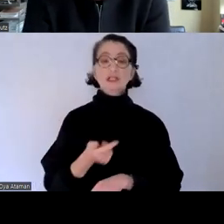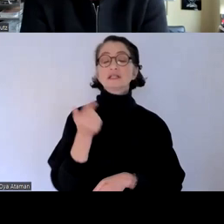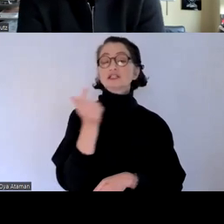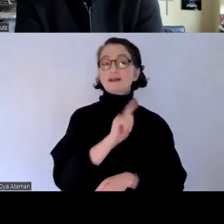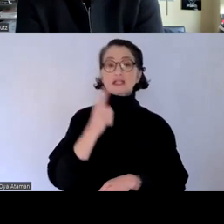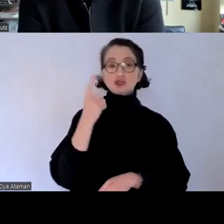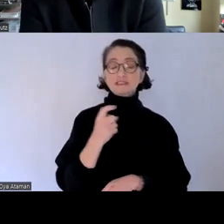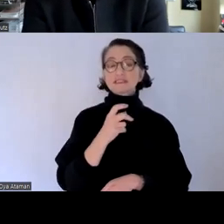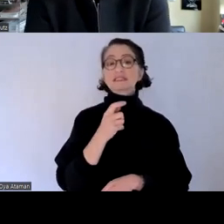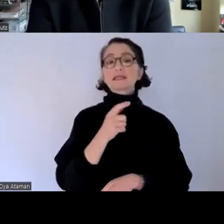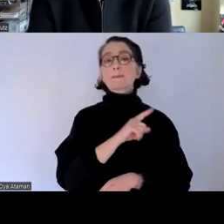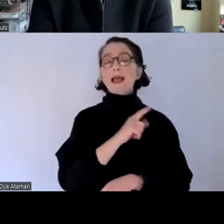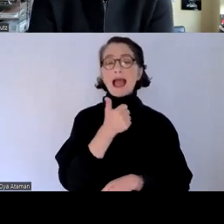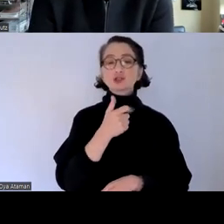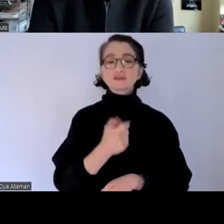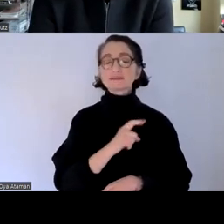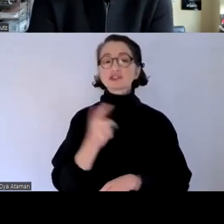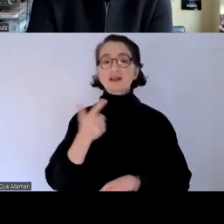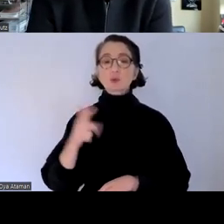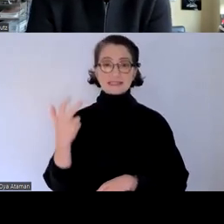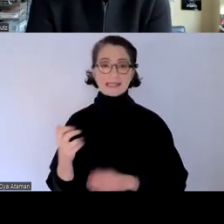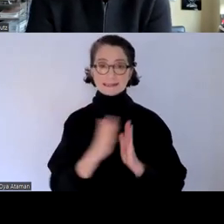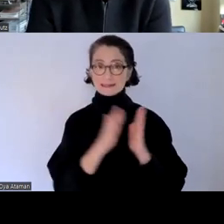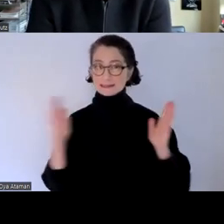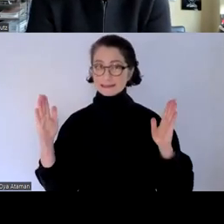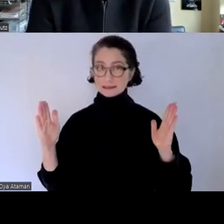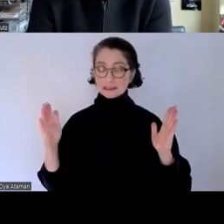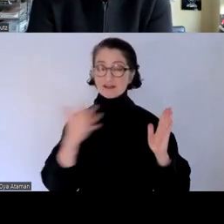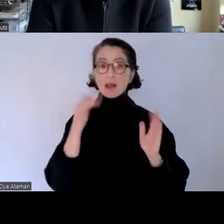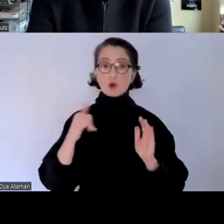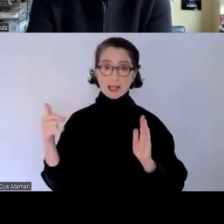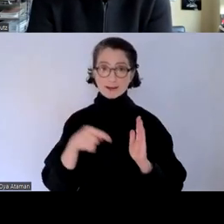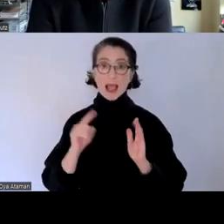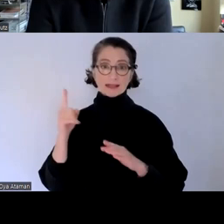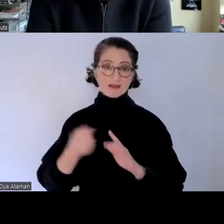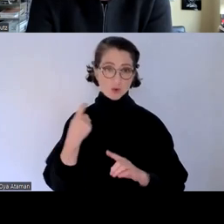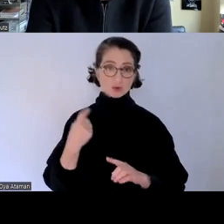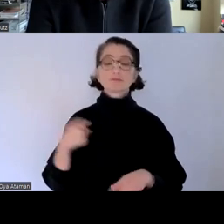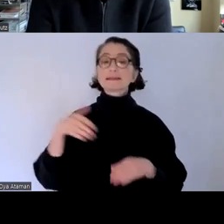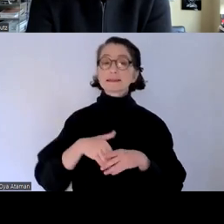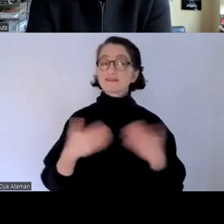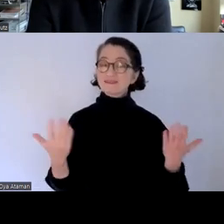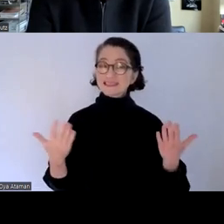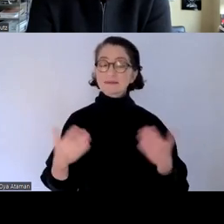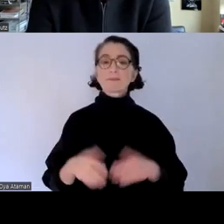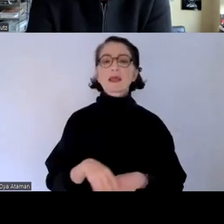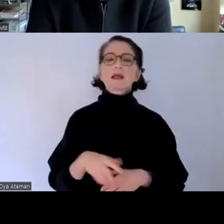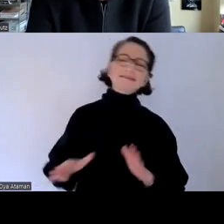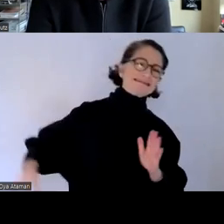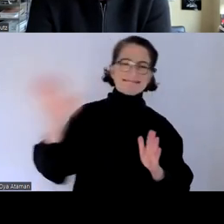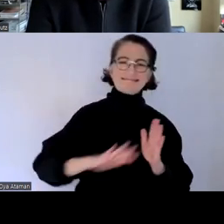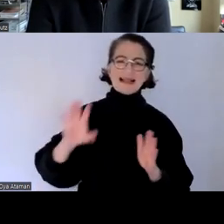darum geht es dabei es geht darum letzten endes eu weit das thema der